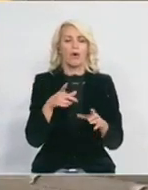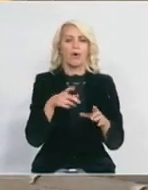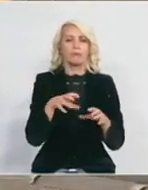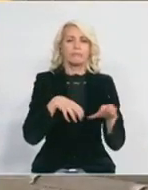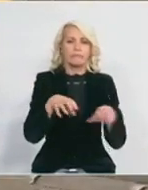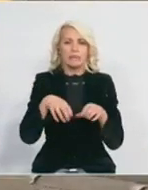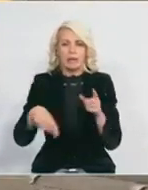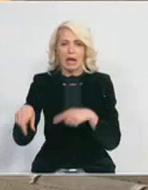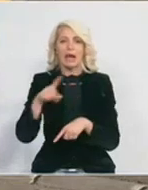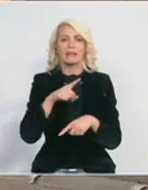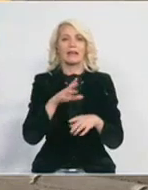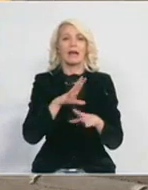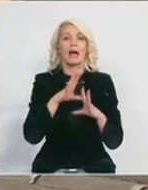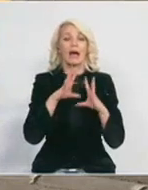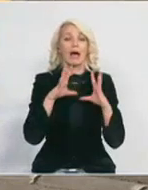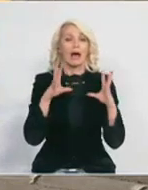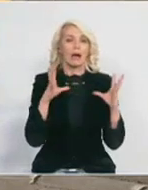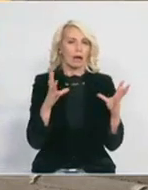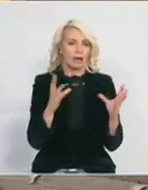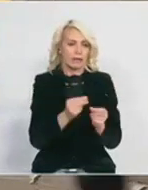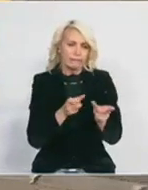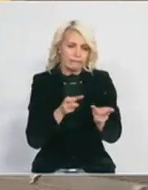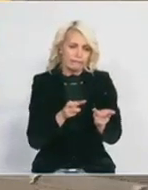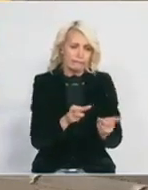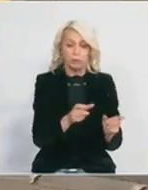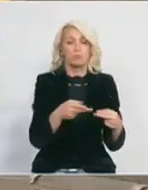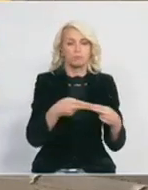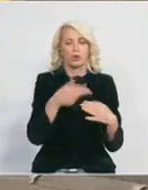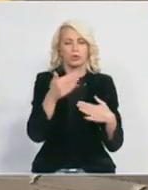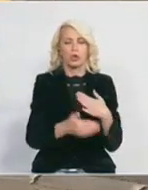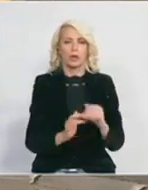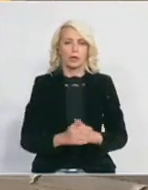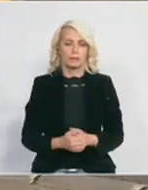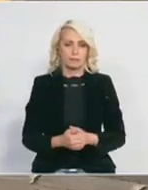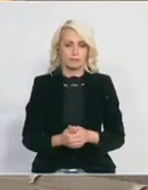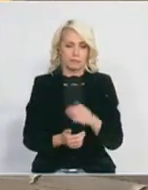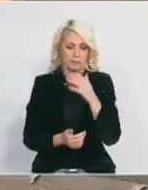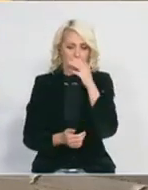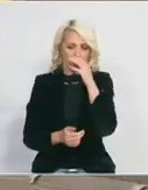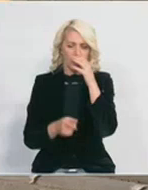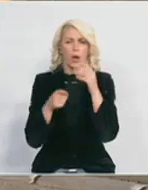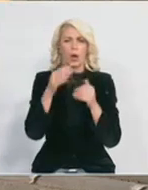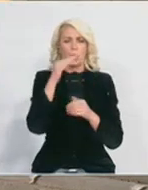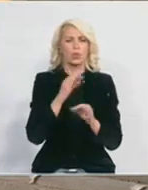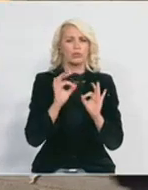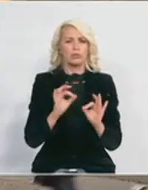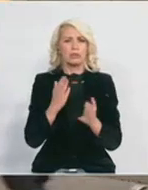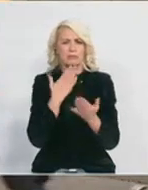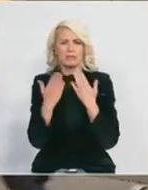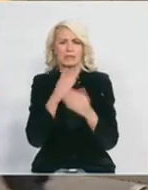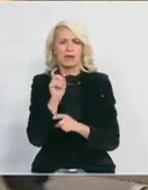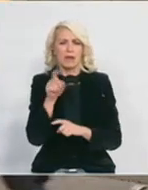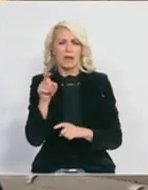kažemo da ih potpuno smo i zavuzdali. Blizu smo kraja. Vi imate stalno zasedanje ovde u Nišu. Do kada ćete biti u ovom gradu?